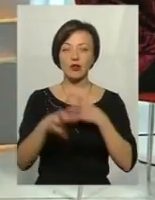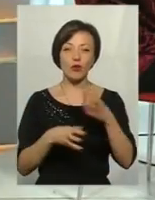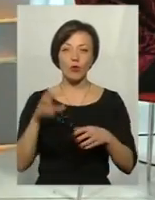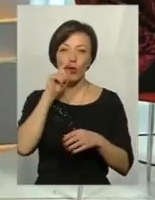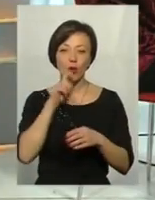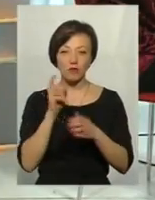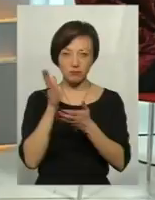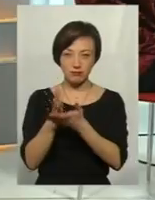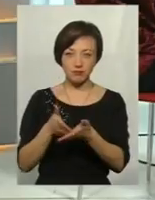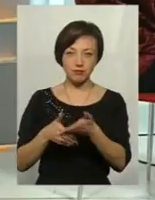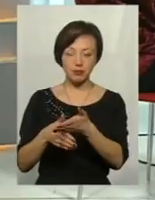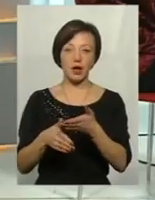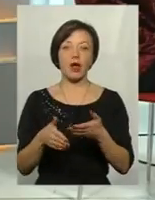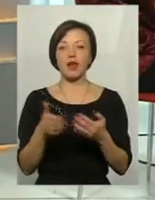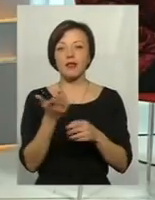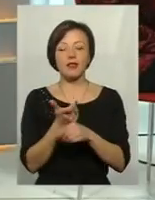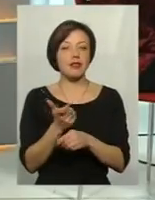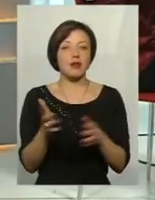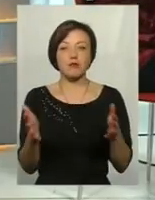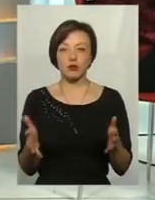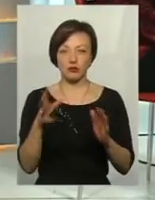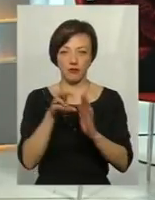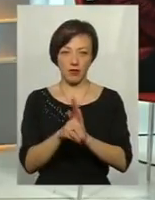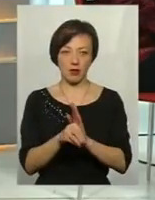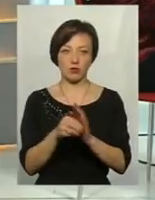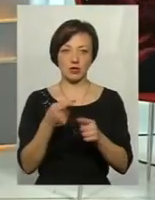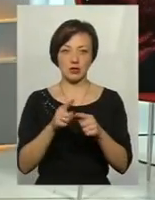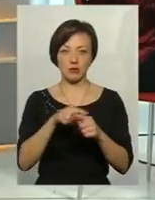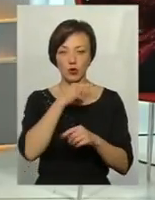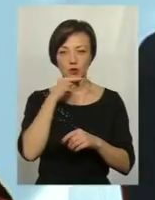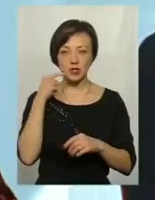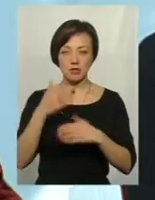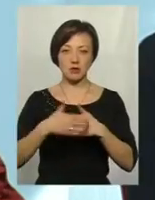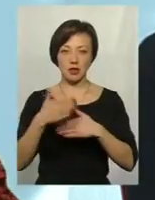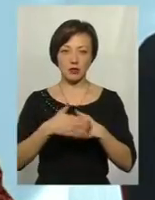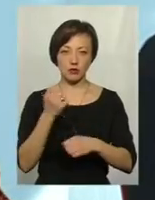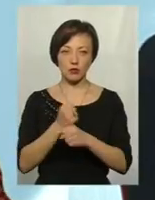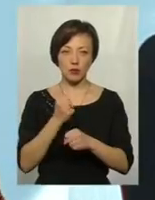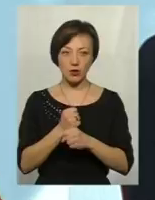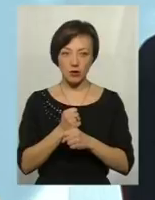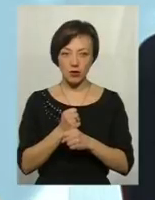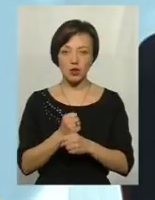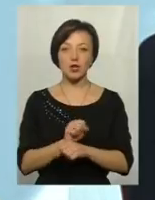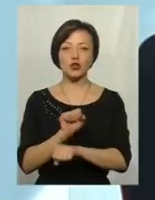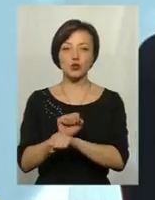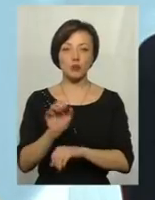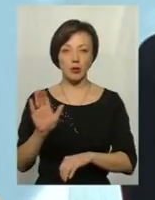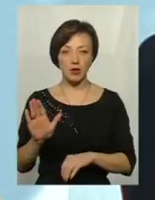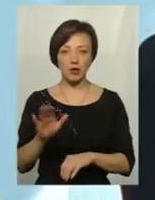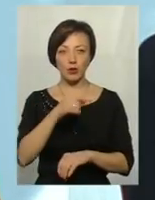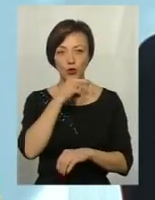найбільший, напевно, що внесок цим російським санкціям. Тим, що зупинили